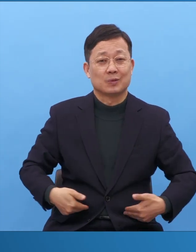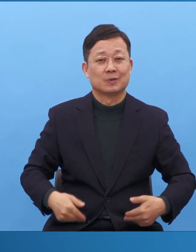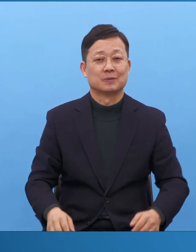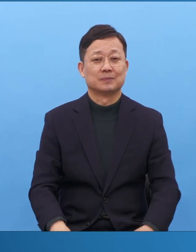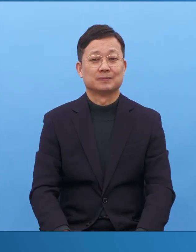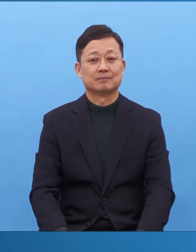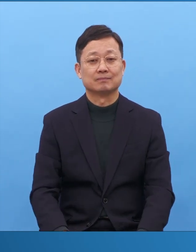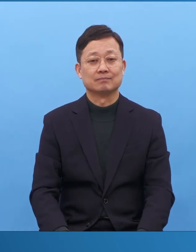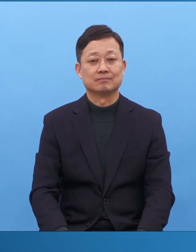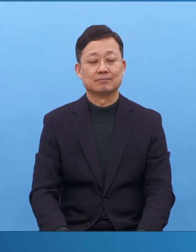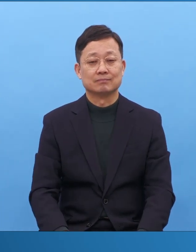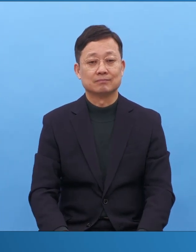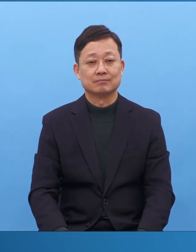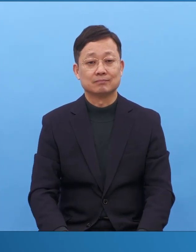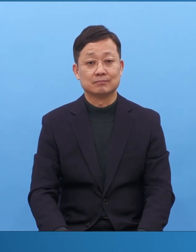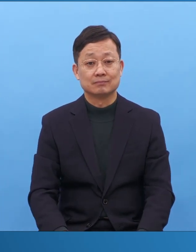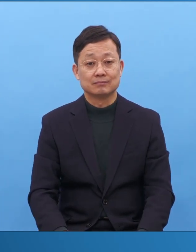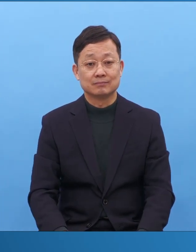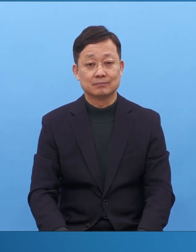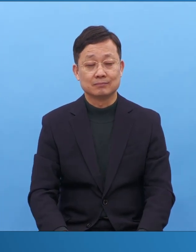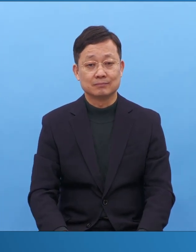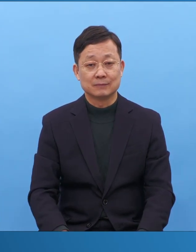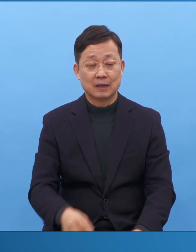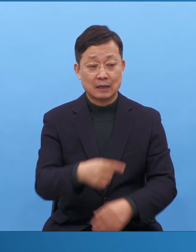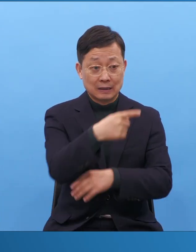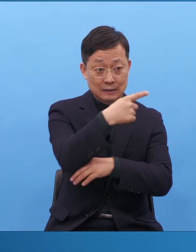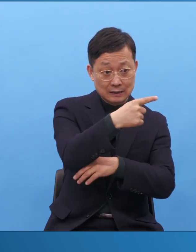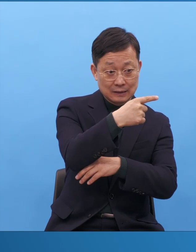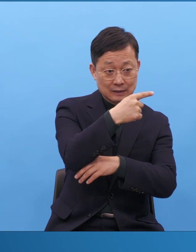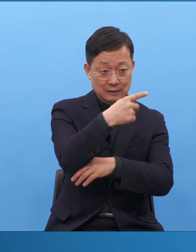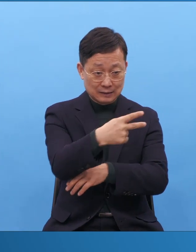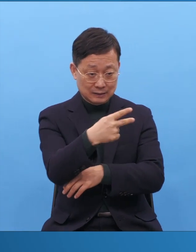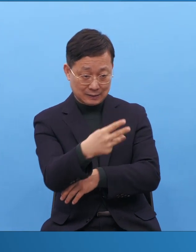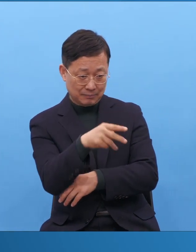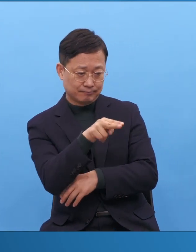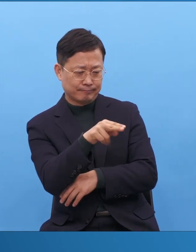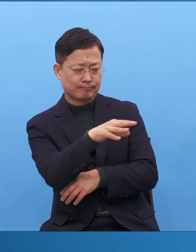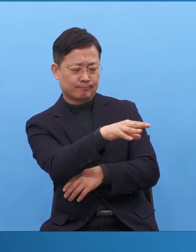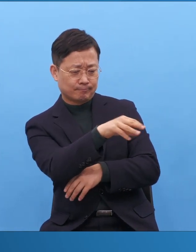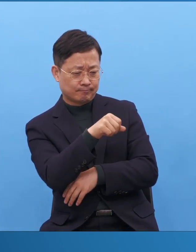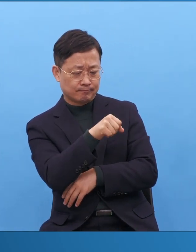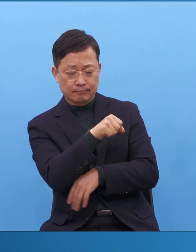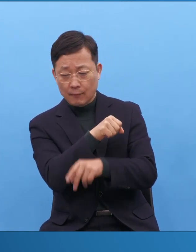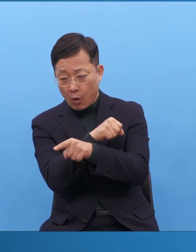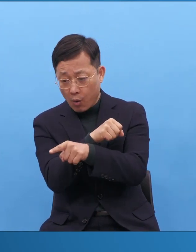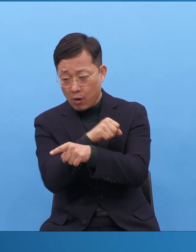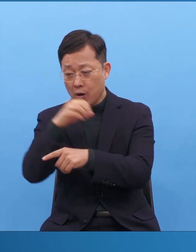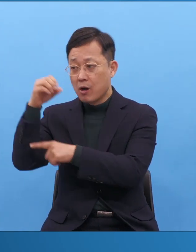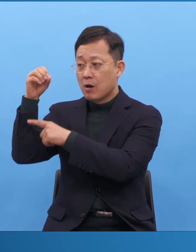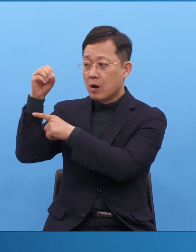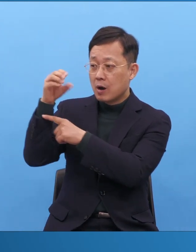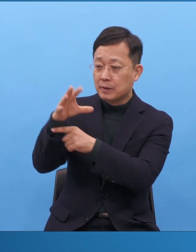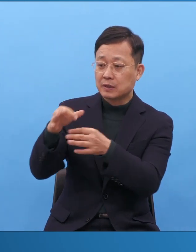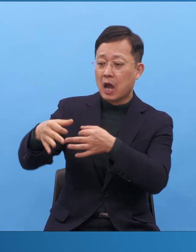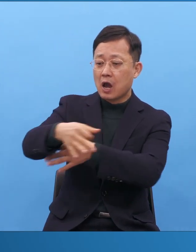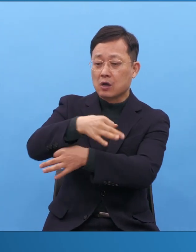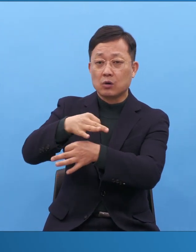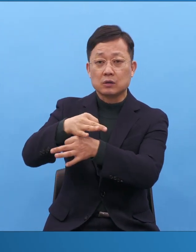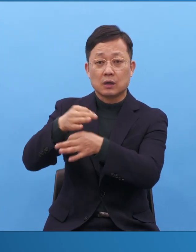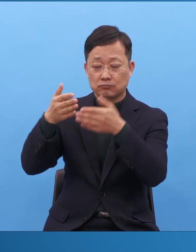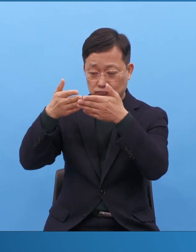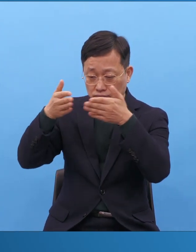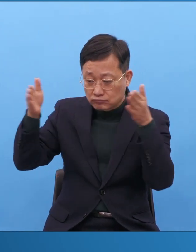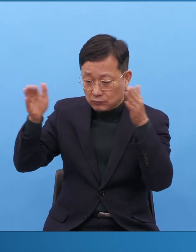빛의 경쟁이 나오는 거예요. 꼭 기억해야 됩니다. 그렇다면